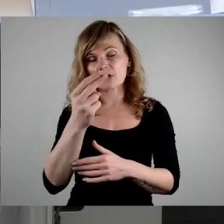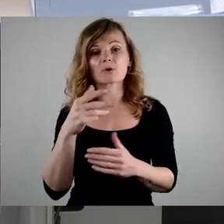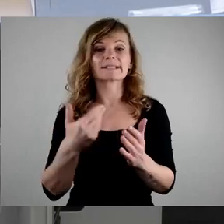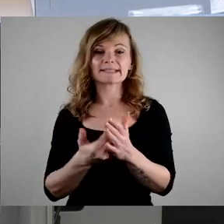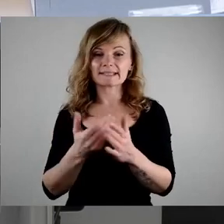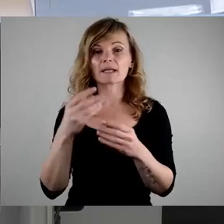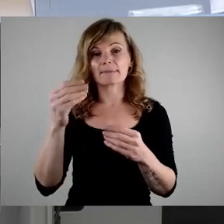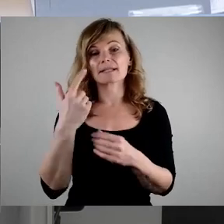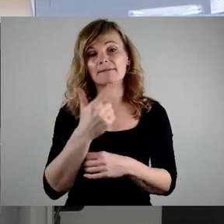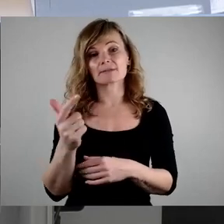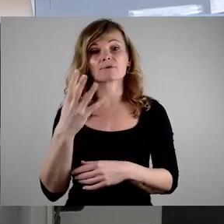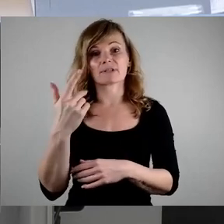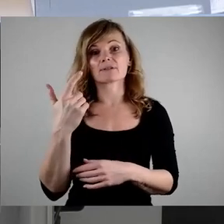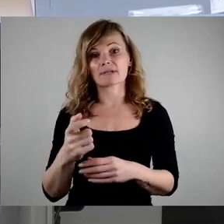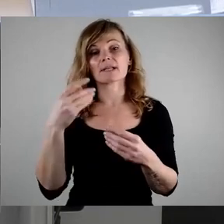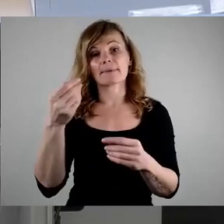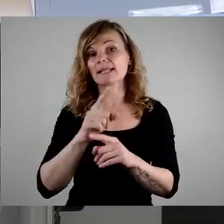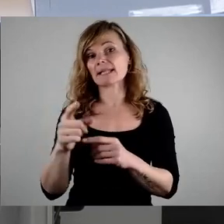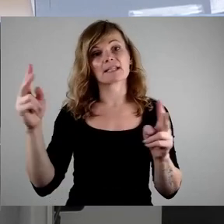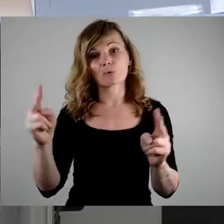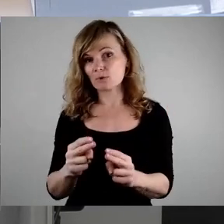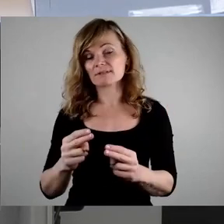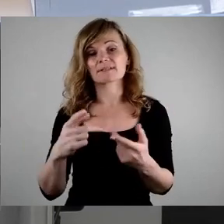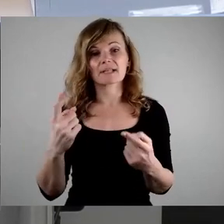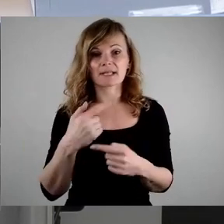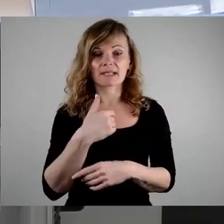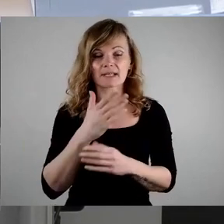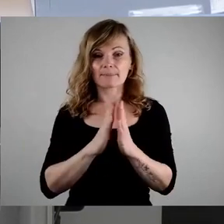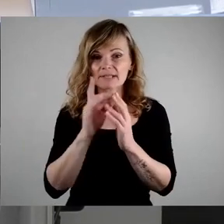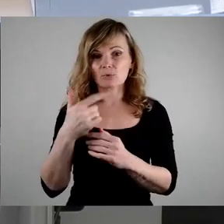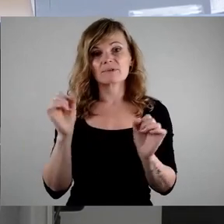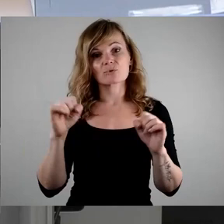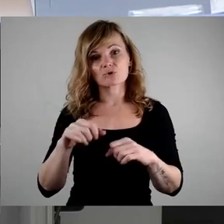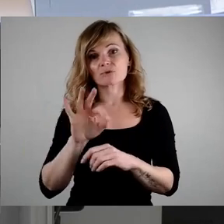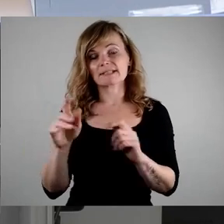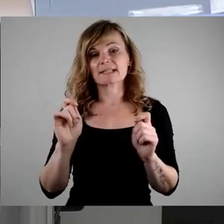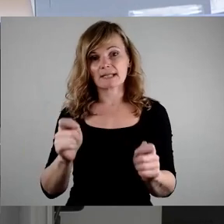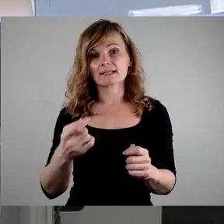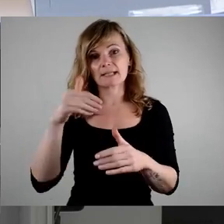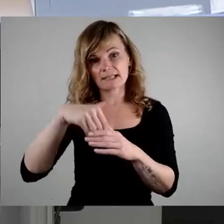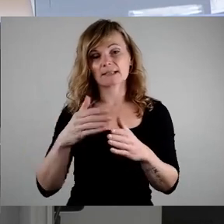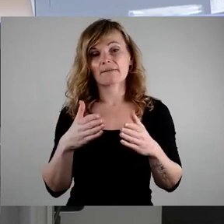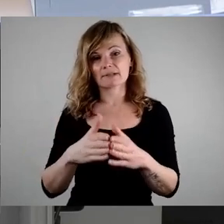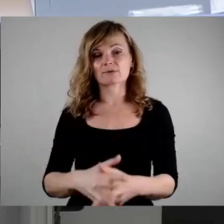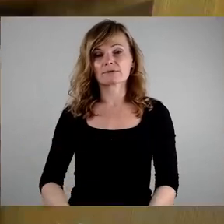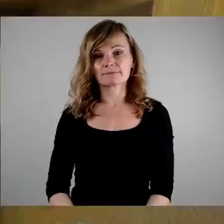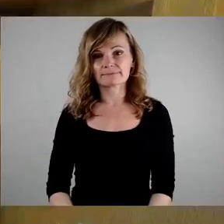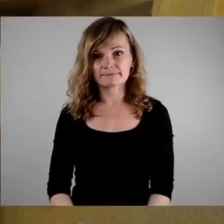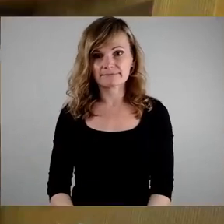dass in 2024 diese Mittel nicht gekürzt werden. Ich bitte um Zustimmung zu diesem interfraktionellen Antrag. Dankeschön.